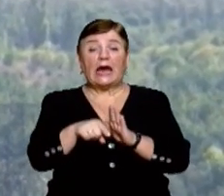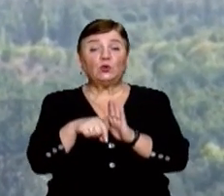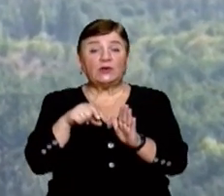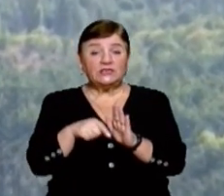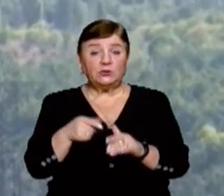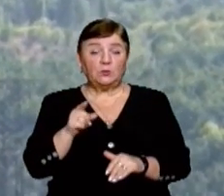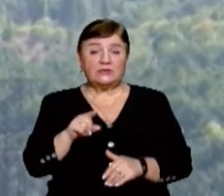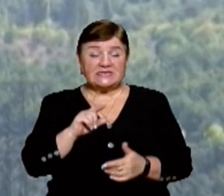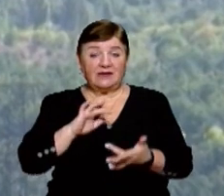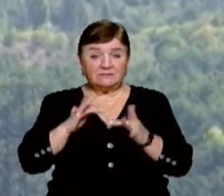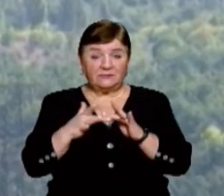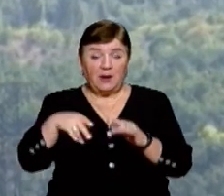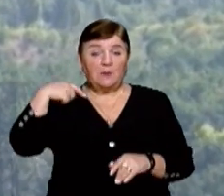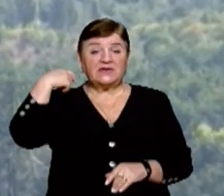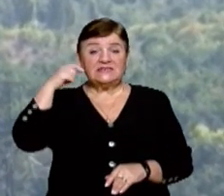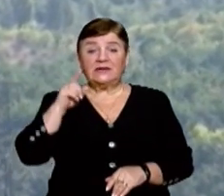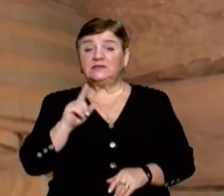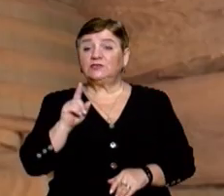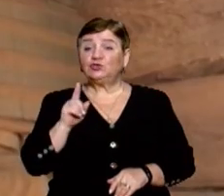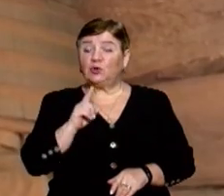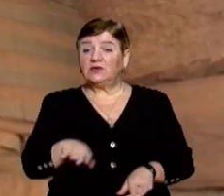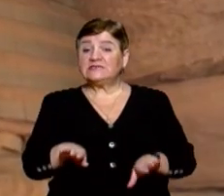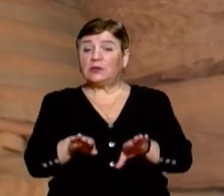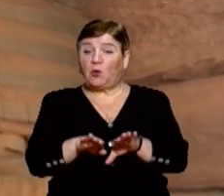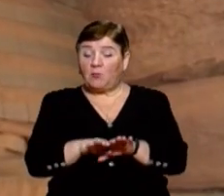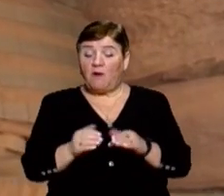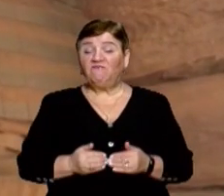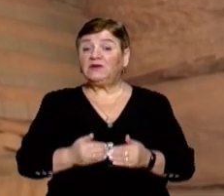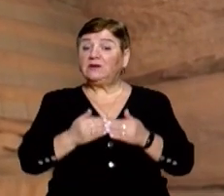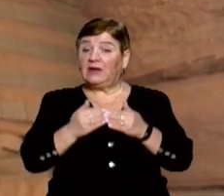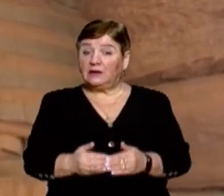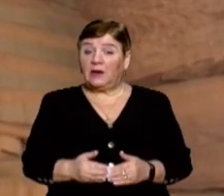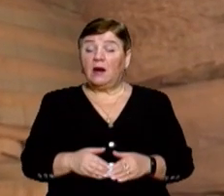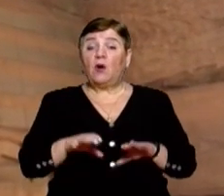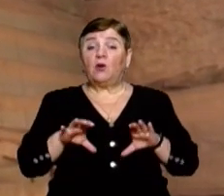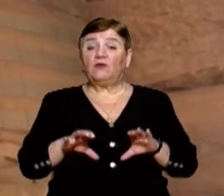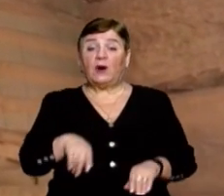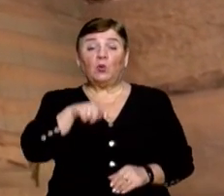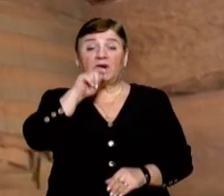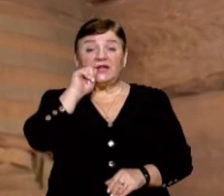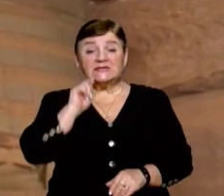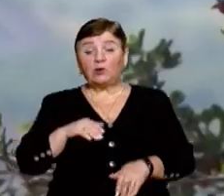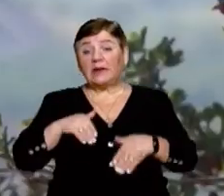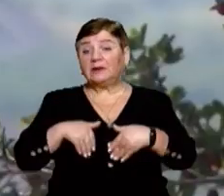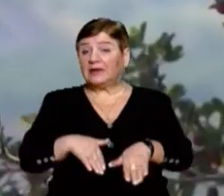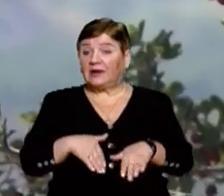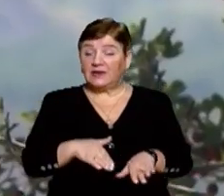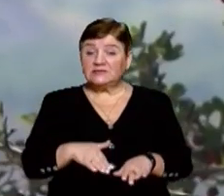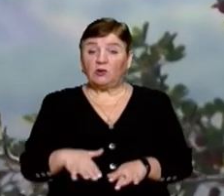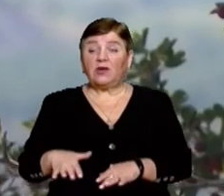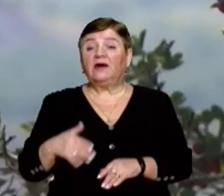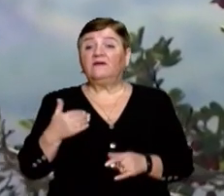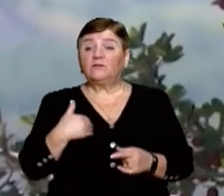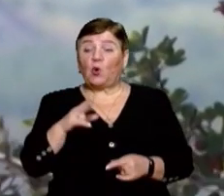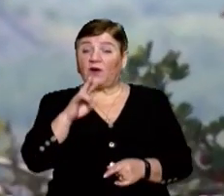Проте на сайті Офісу президента йдеться, що спільну інспекцію відклали. Голова української делегації у тристоронній контактній групі